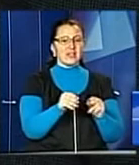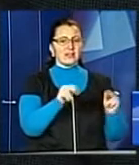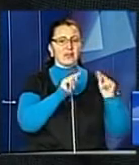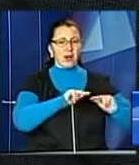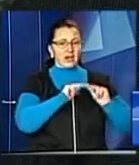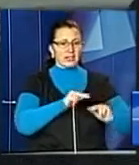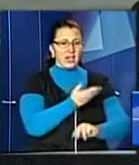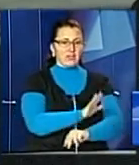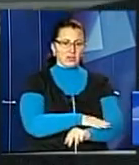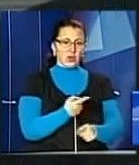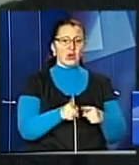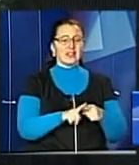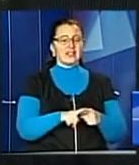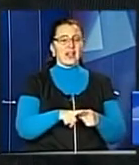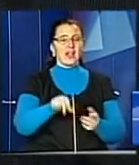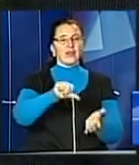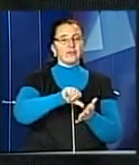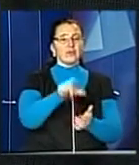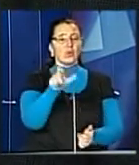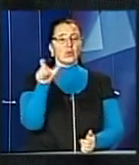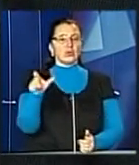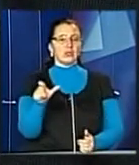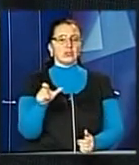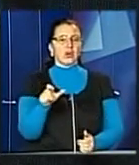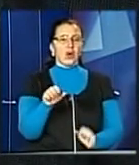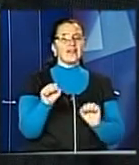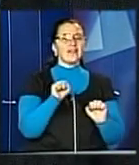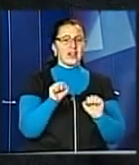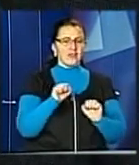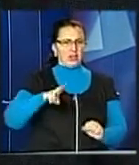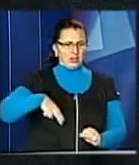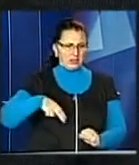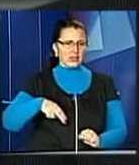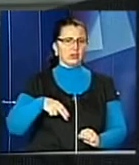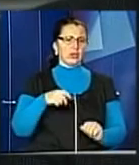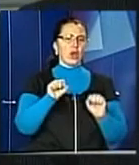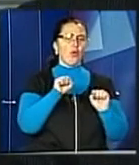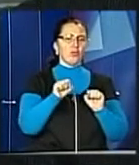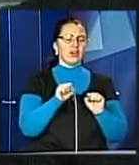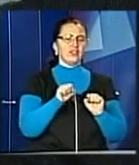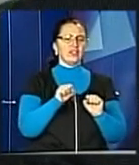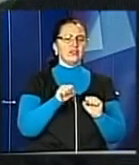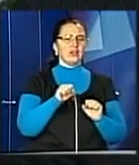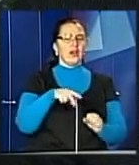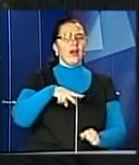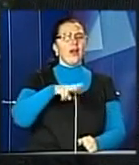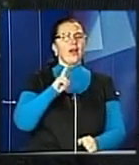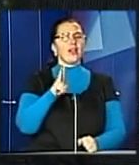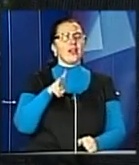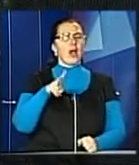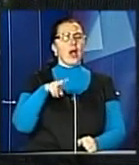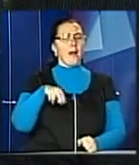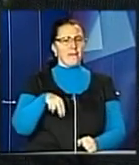колеги представницького складу, це є директори департаментів, керівники комунальних підприємств, які